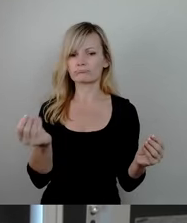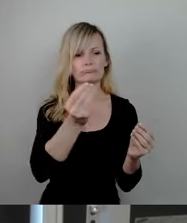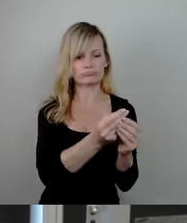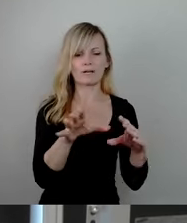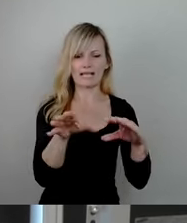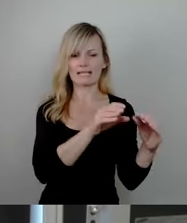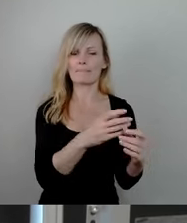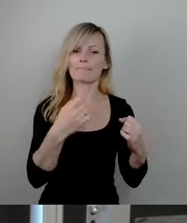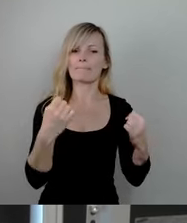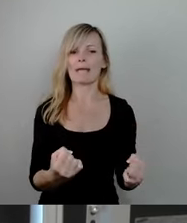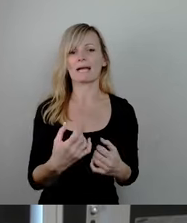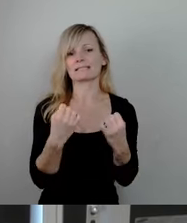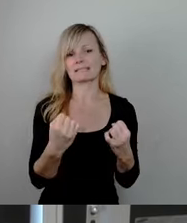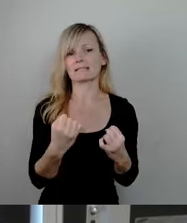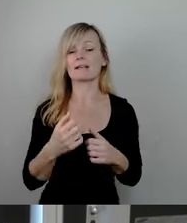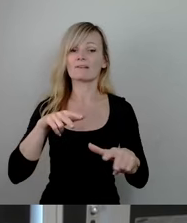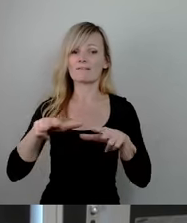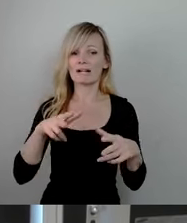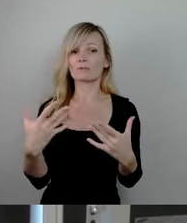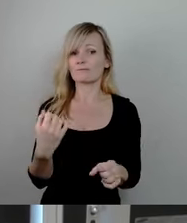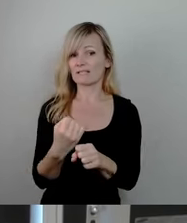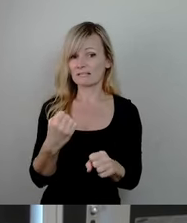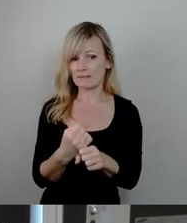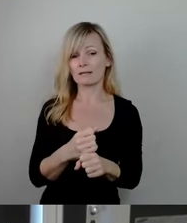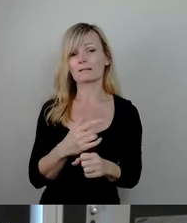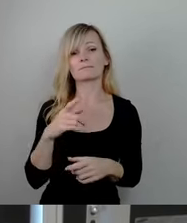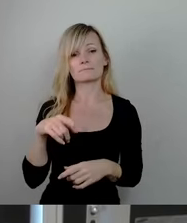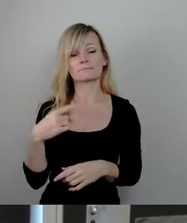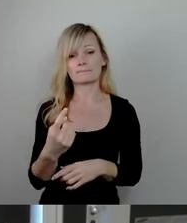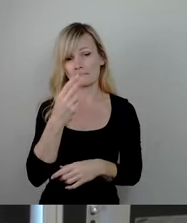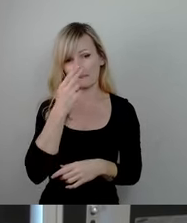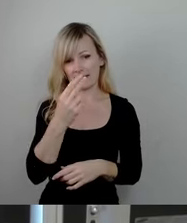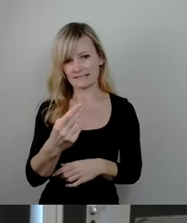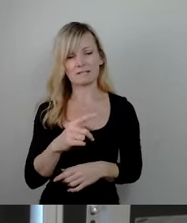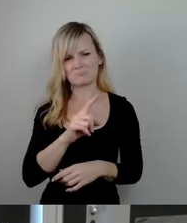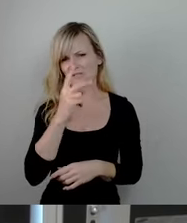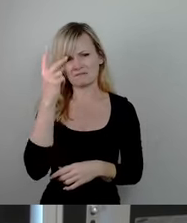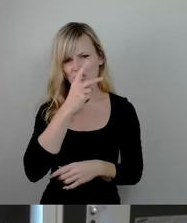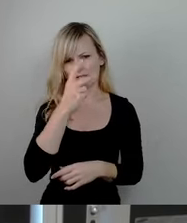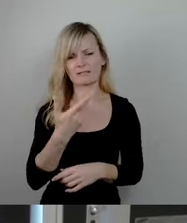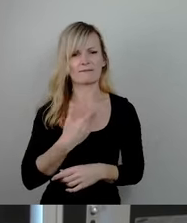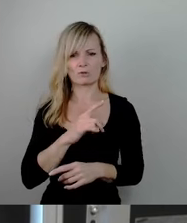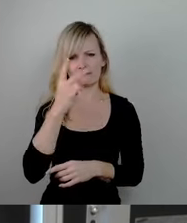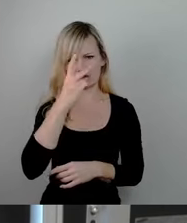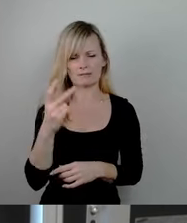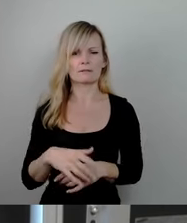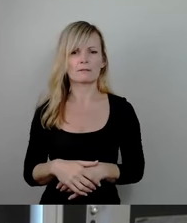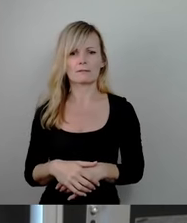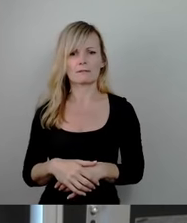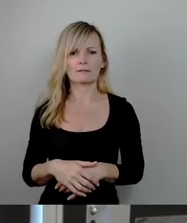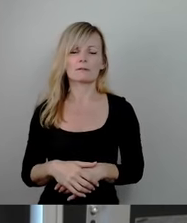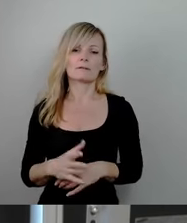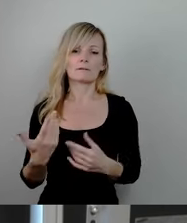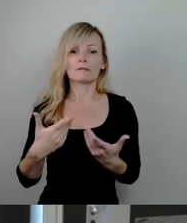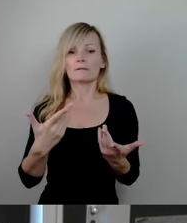Und was die Verwaltung dann da machen will, das hat man ohnehin nicht so recht verstanden und will es auch nicht. Lieber trischt man populistische Law-and